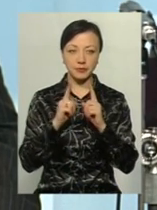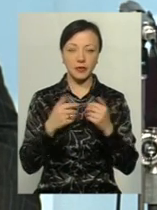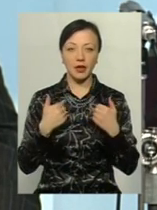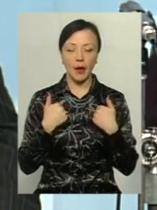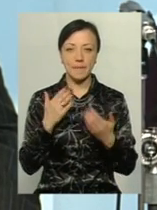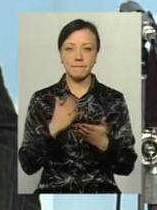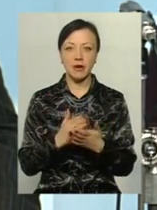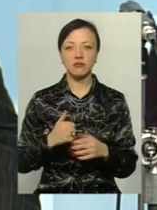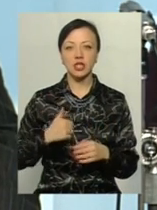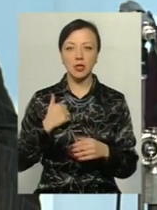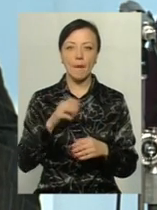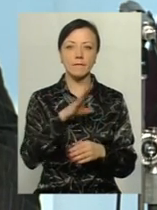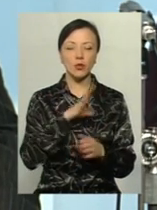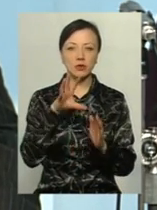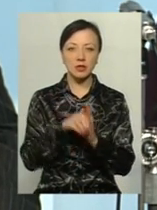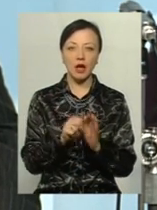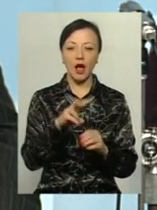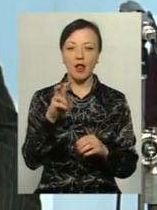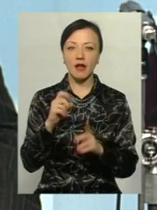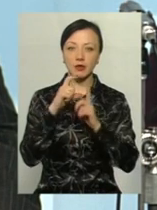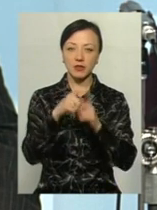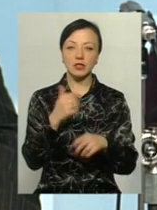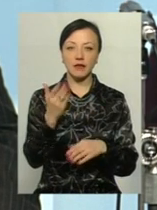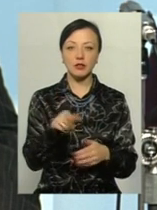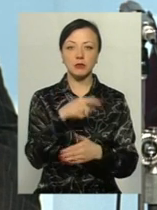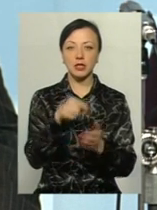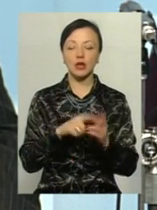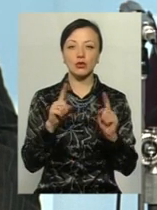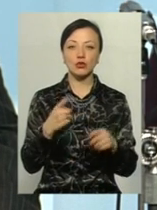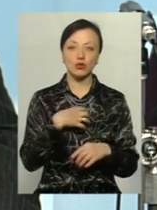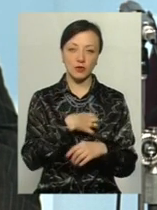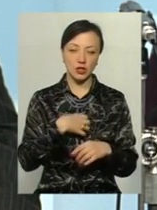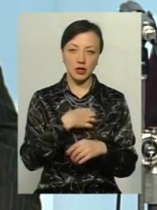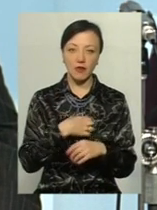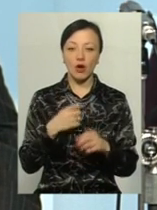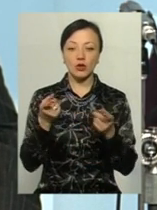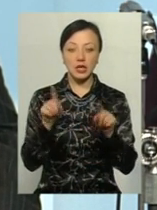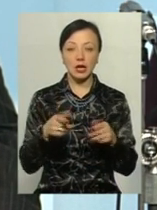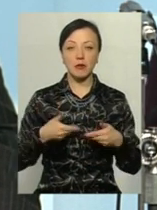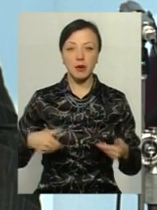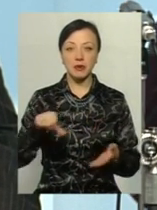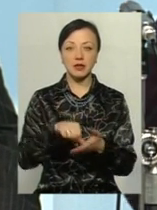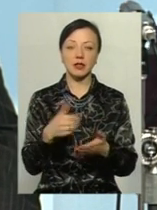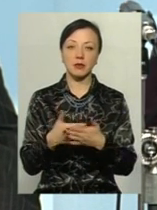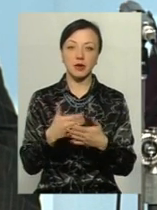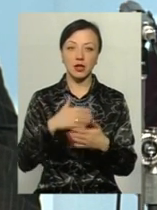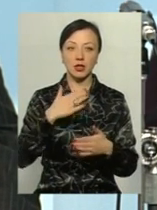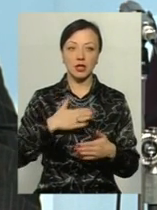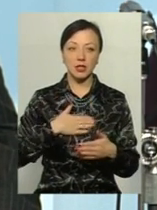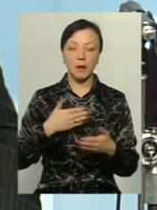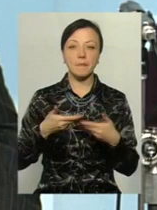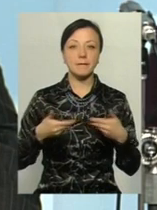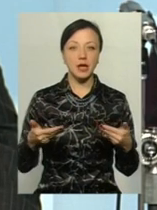мав честь бути. Але, відповідаючи на ваше питання, думаю, що дуже важливо, оскільки ми представляємо, наприклад, як наша організація, ми